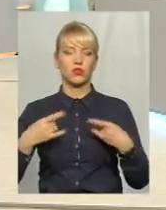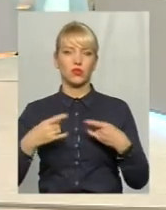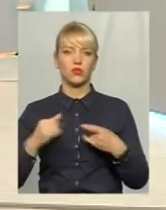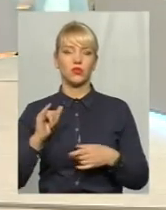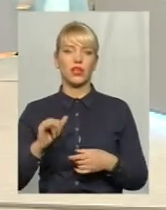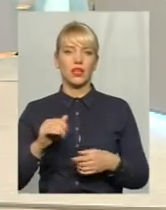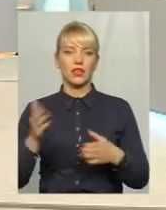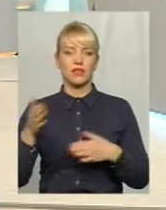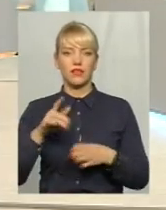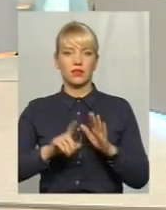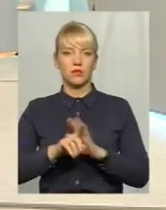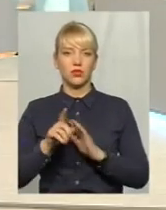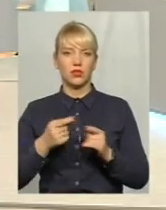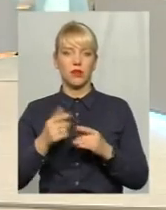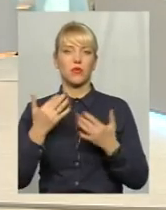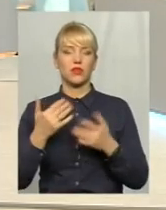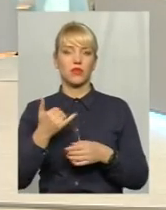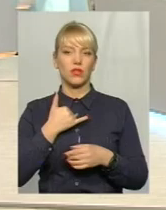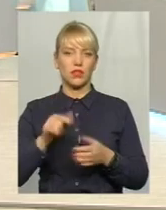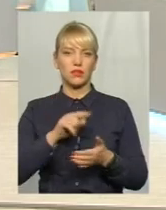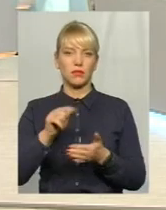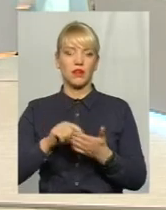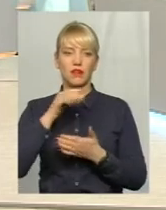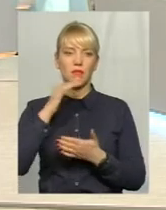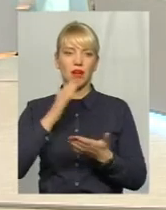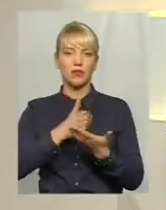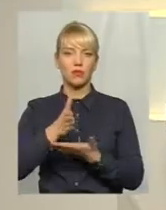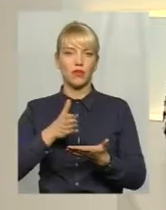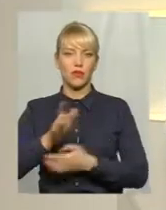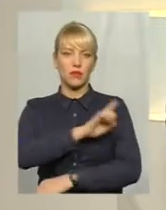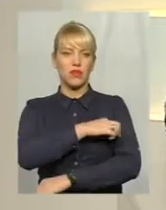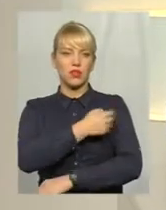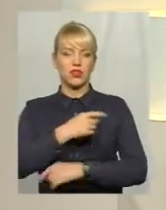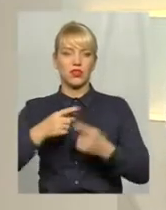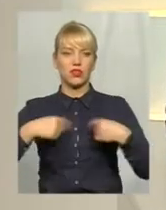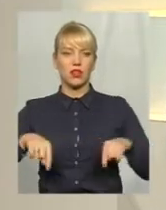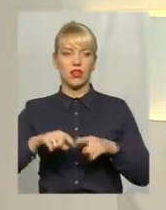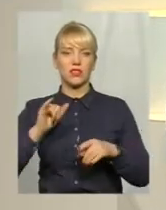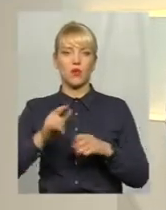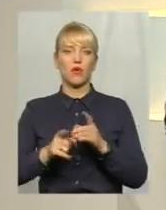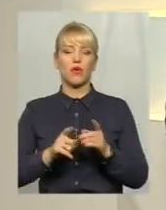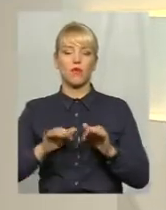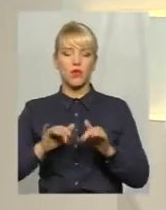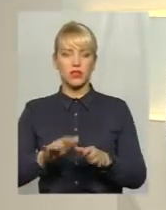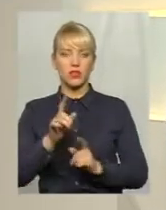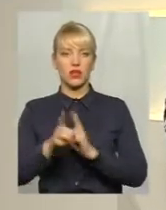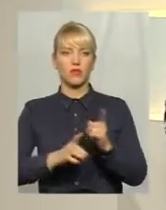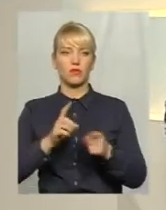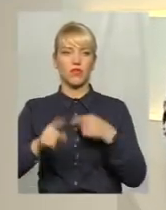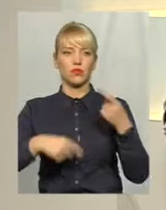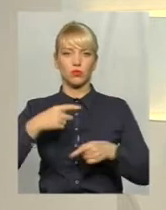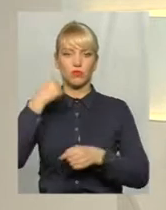давайте почнемо, оскільки в нас питання сьогодні таке багатопрофільне. Медична галузь у процесі реформування. У наступному році буде